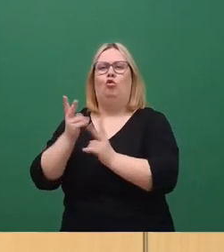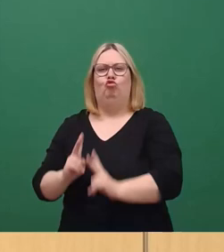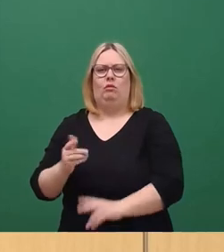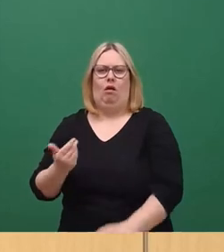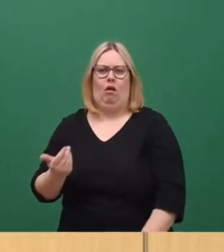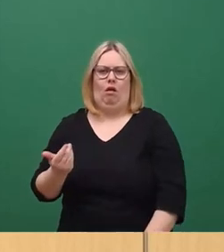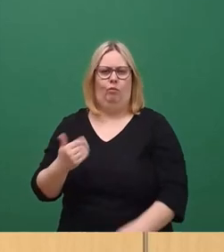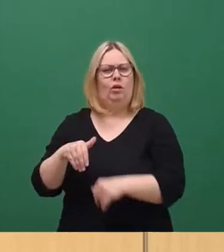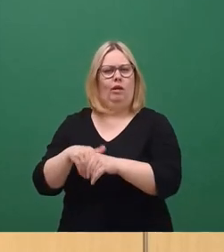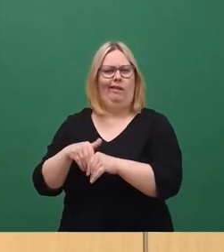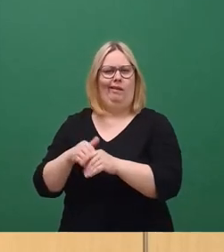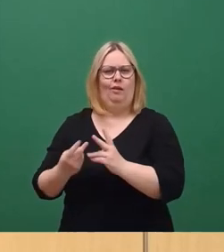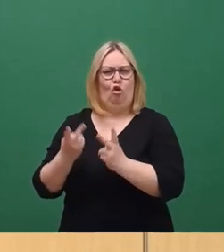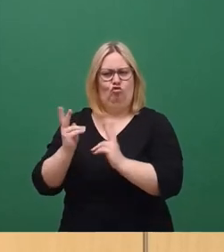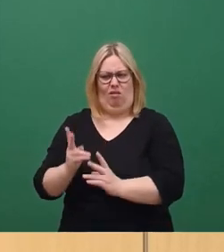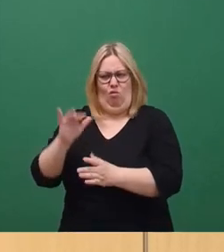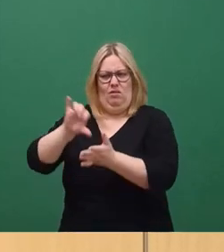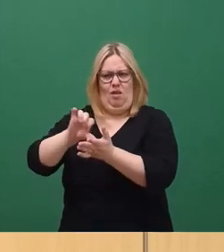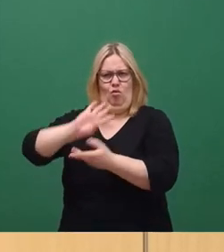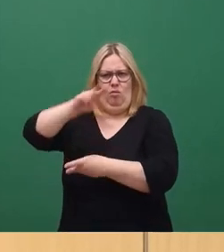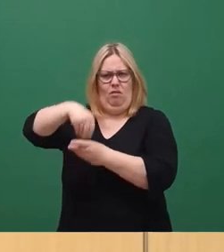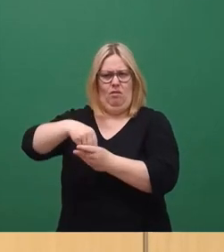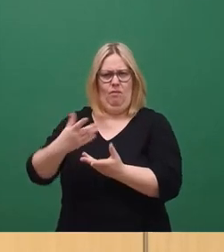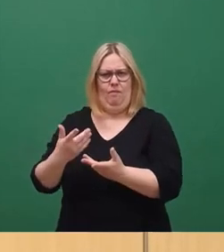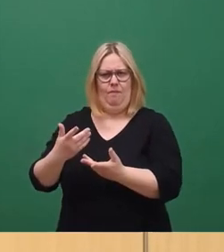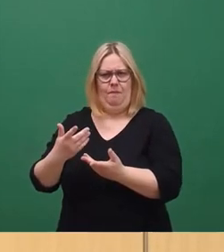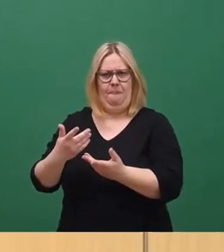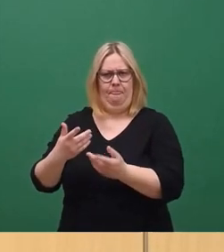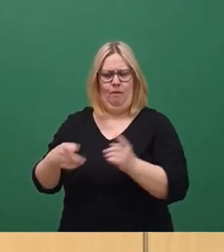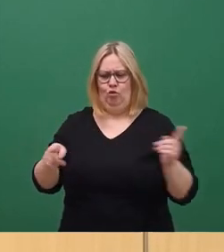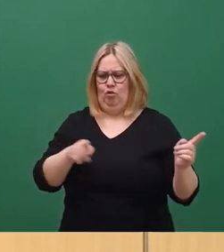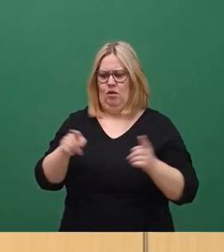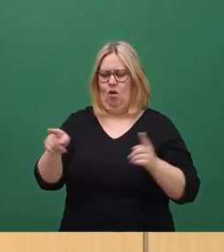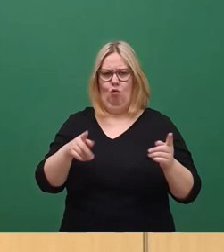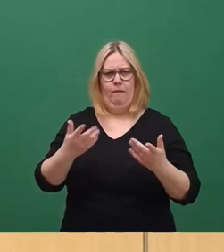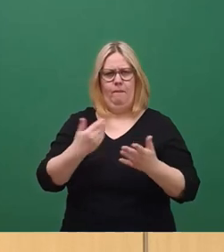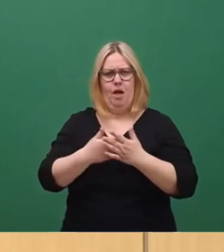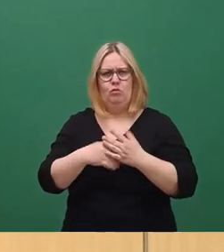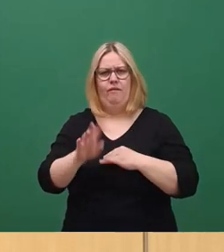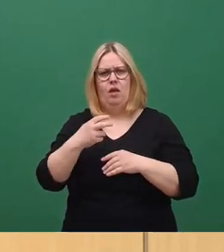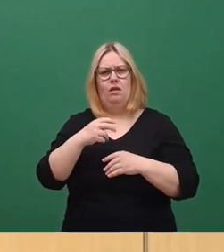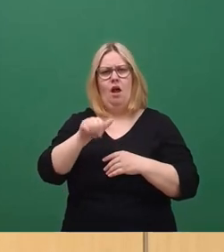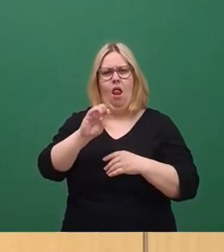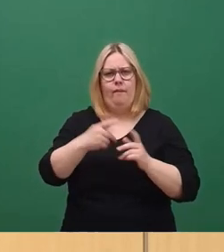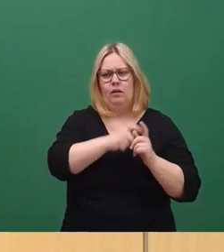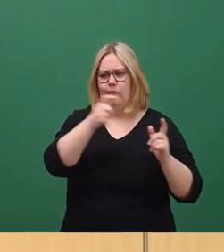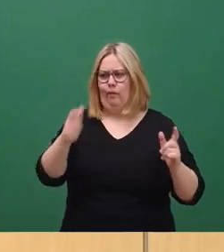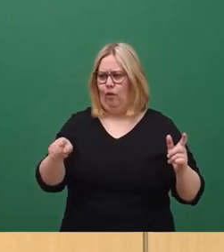Neustadt, gehört ja auch zum Stadtzentrum. Und das Entree in die Neustadt, gerade wenn ich über die Albertbrücke rüberkomme,